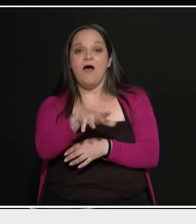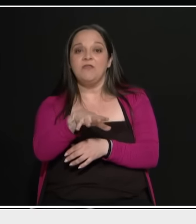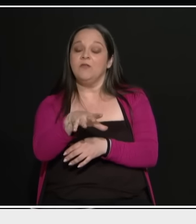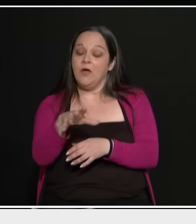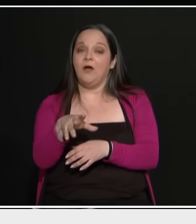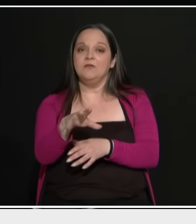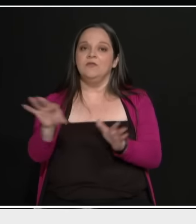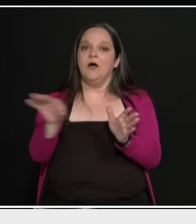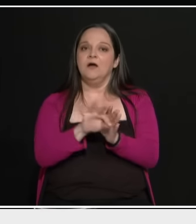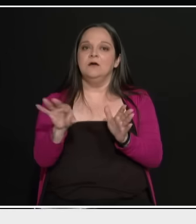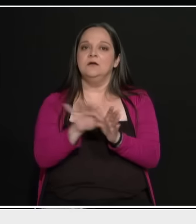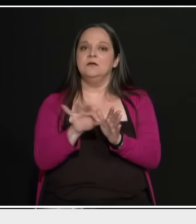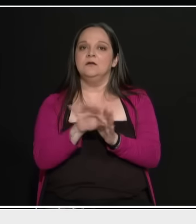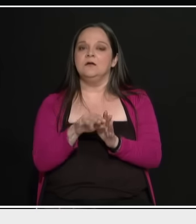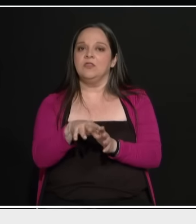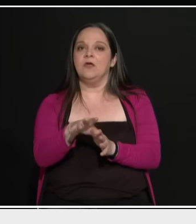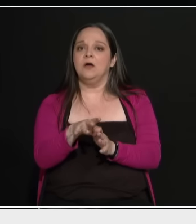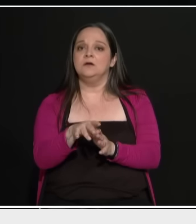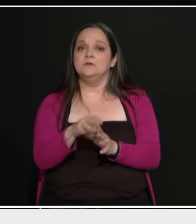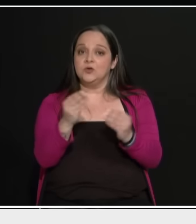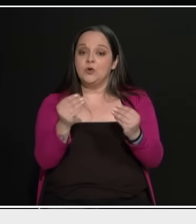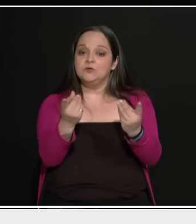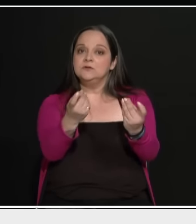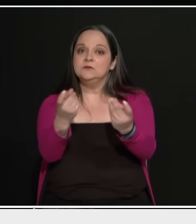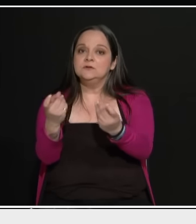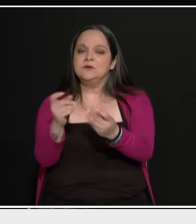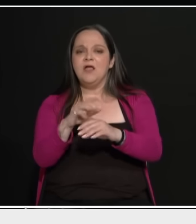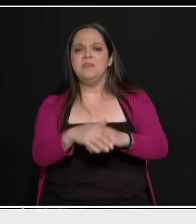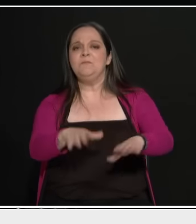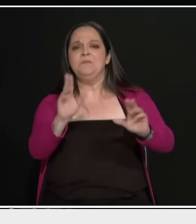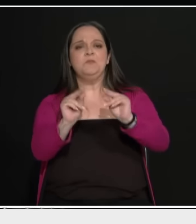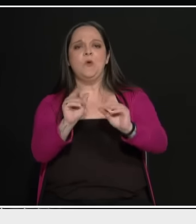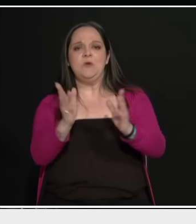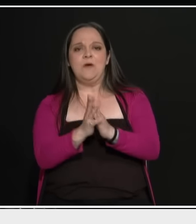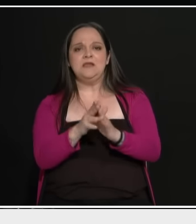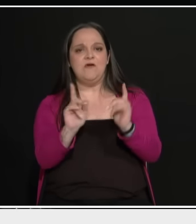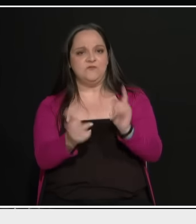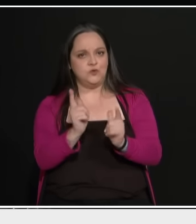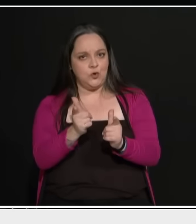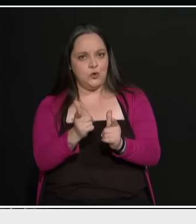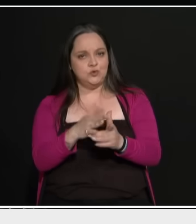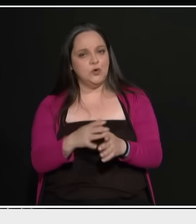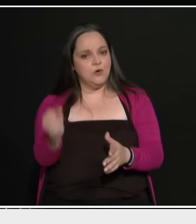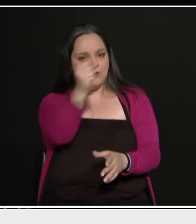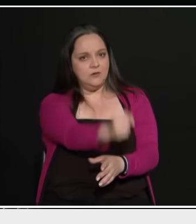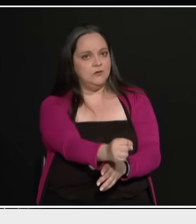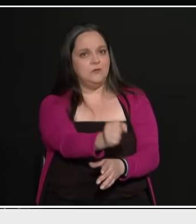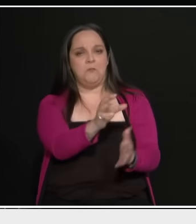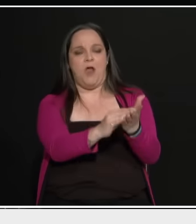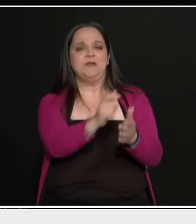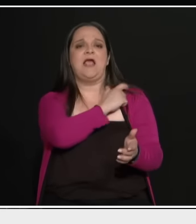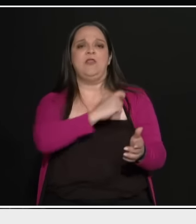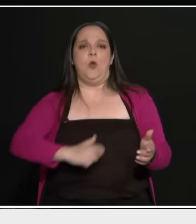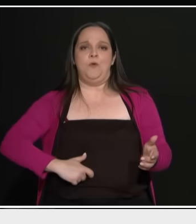Έτσι προσιλητίζουν τον κόσμο. Σου λέει δεν πειράζει αν είσαι φτωχός, θα σε βάλουμε ξέρω εγώ στα ελτά και θα